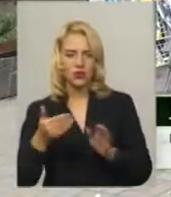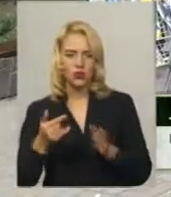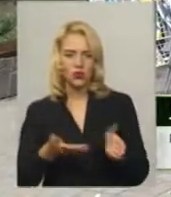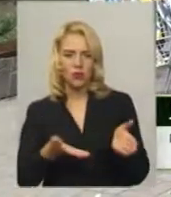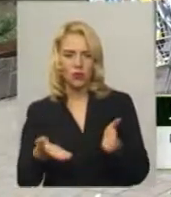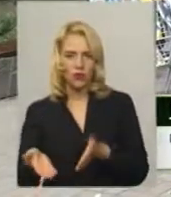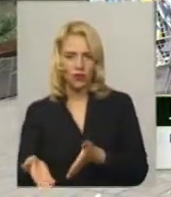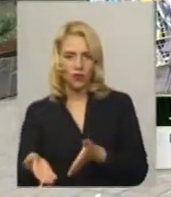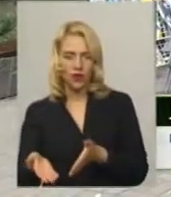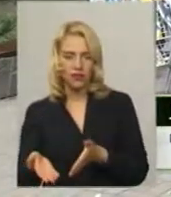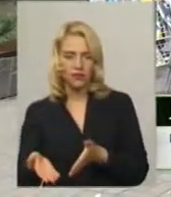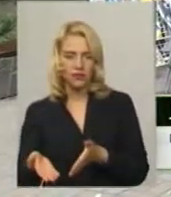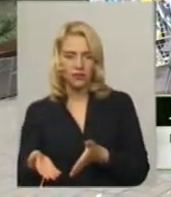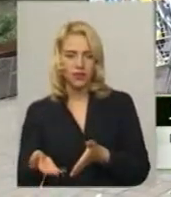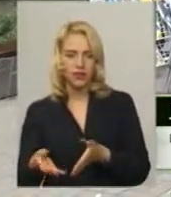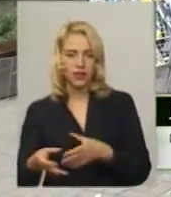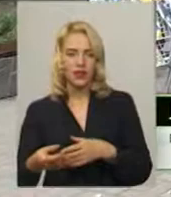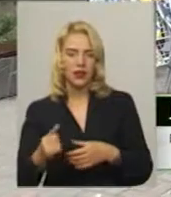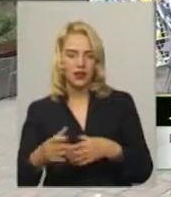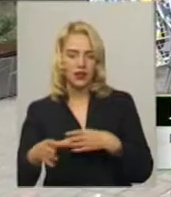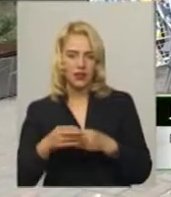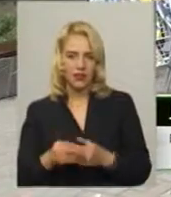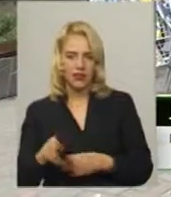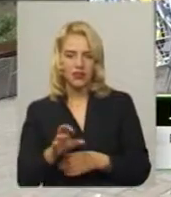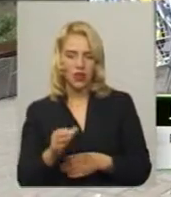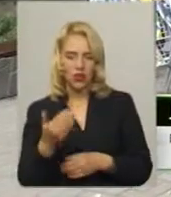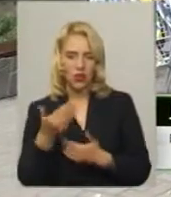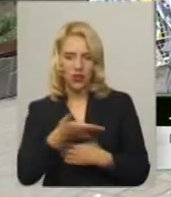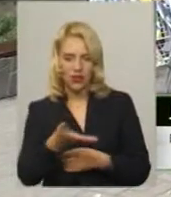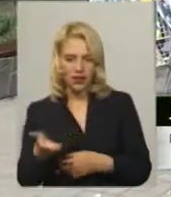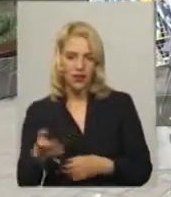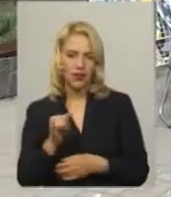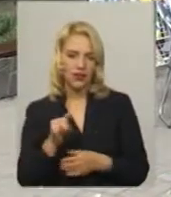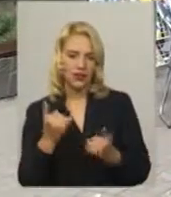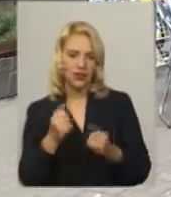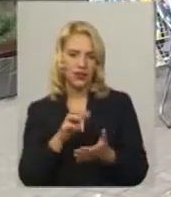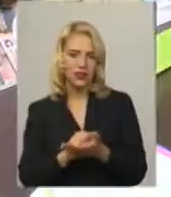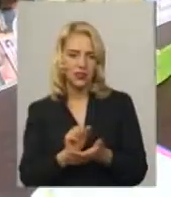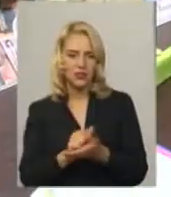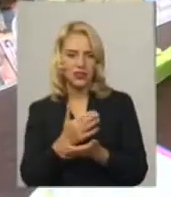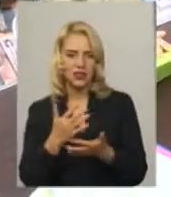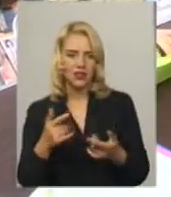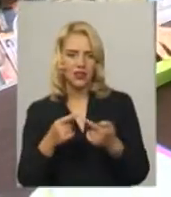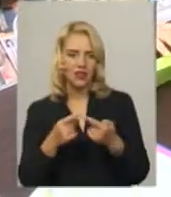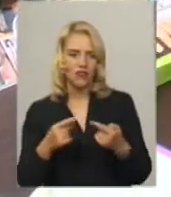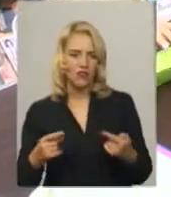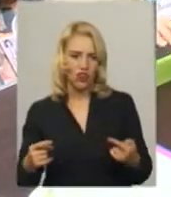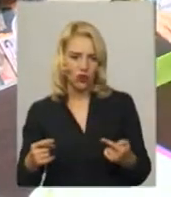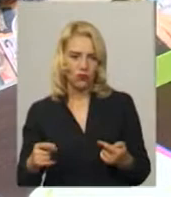запропонували приєднатися до них. І тепер займаються різними виробами з